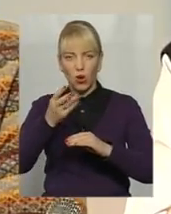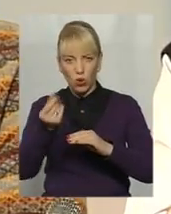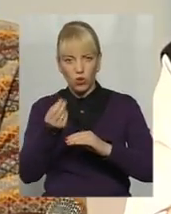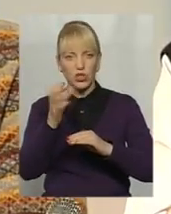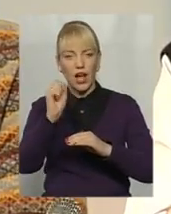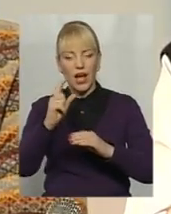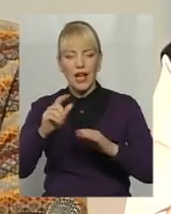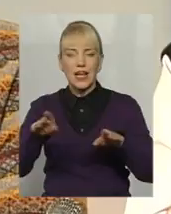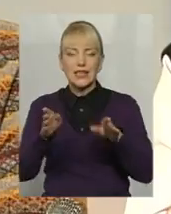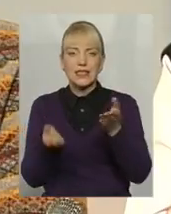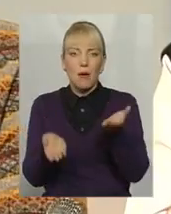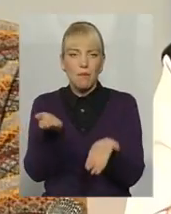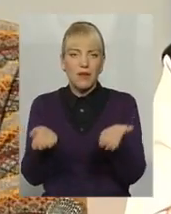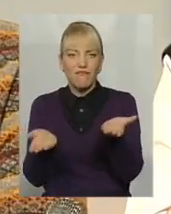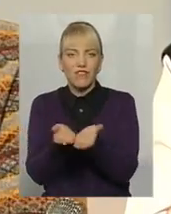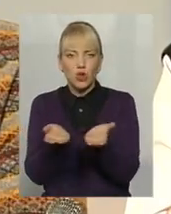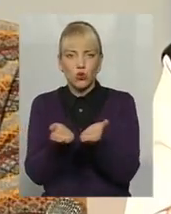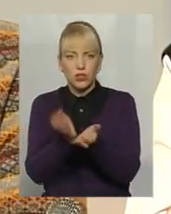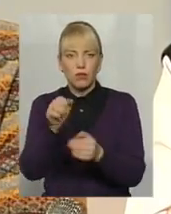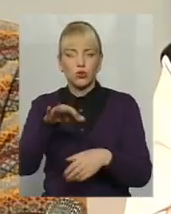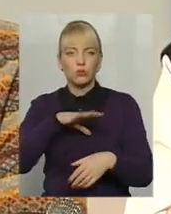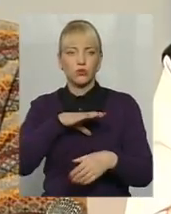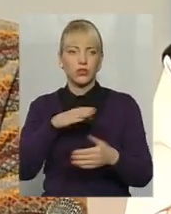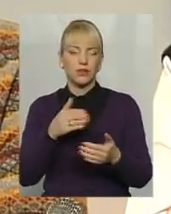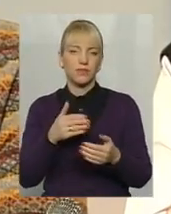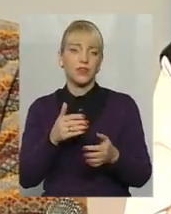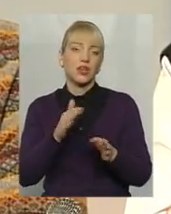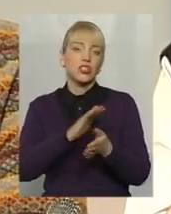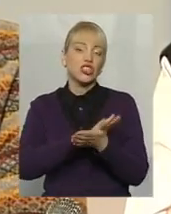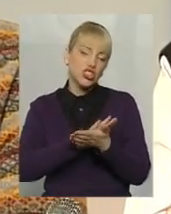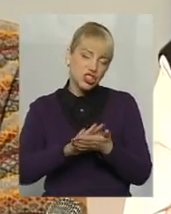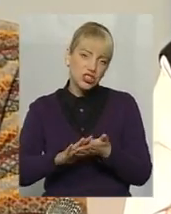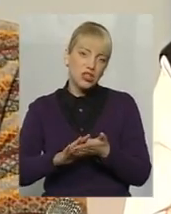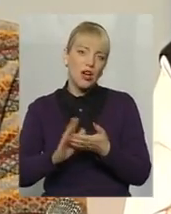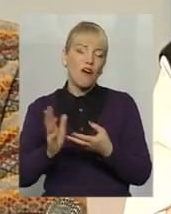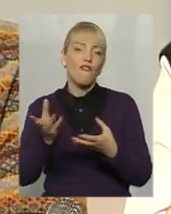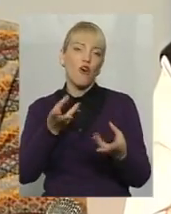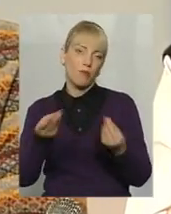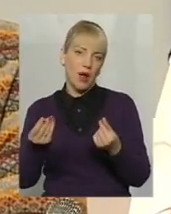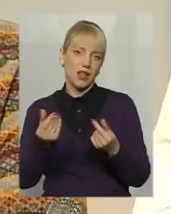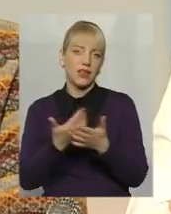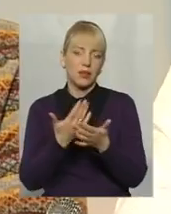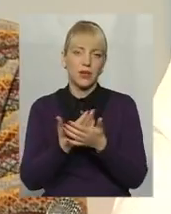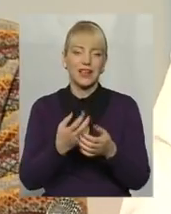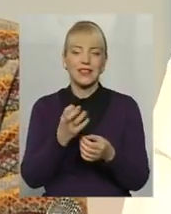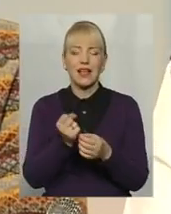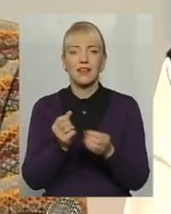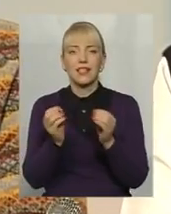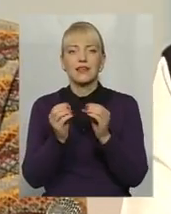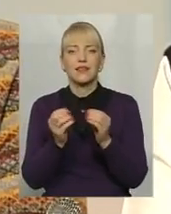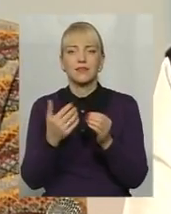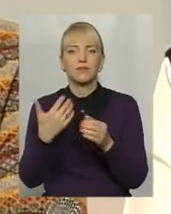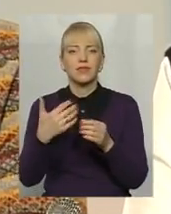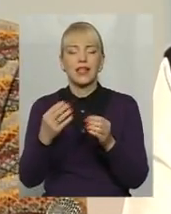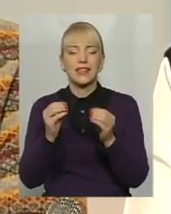співвідношення може бути встановлене, скажімо так, чисто формальне таке співвідношення, тобто на декілька десятків гривень може бути піднята